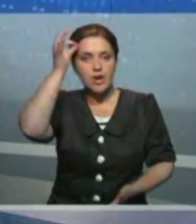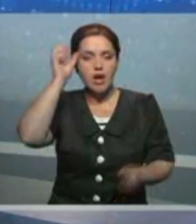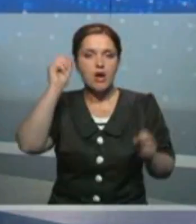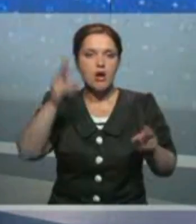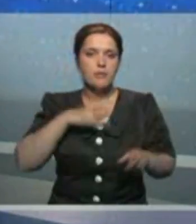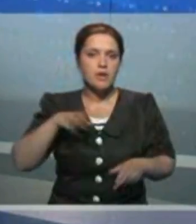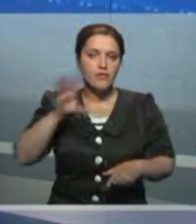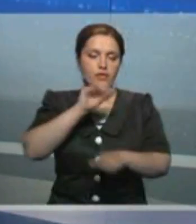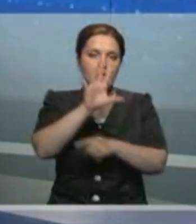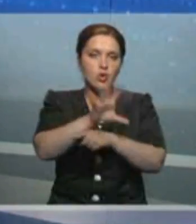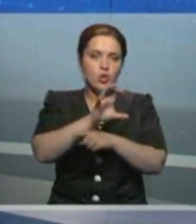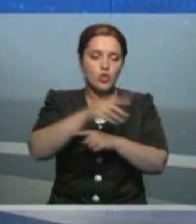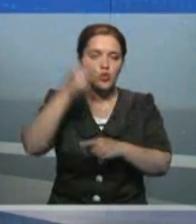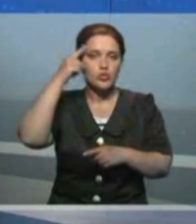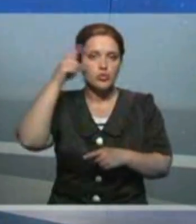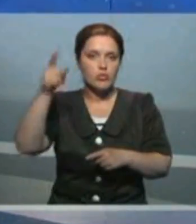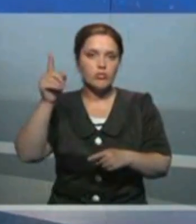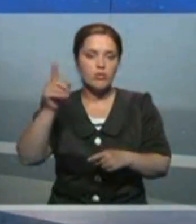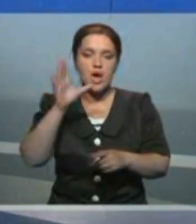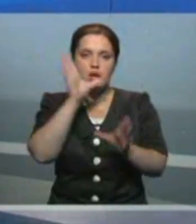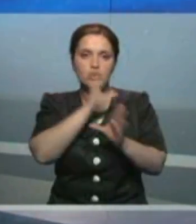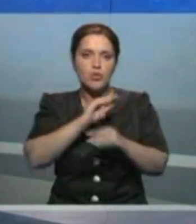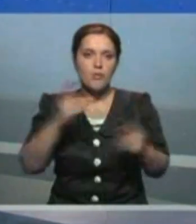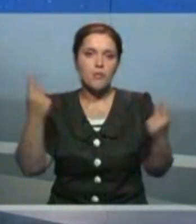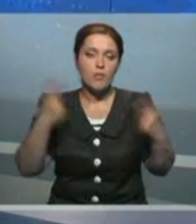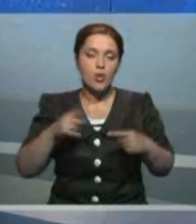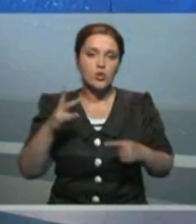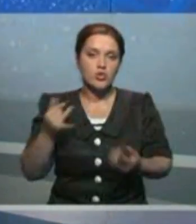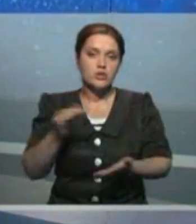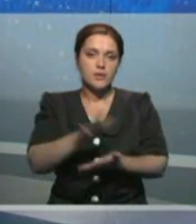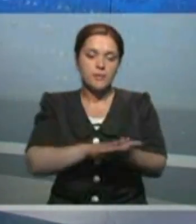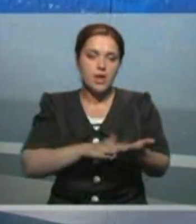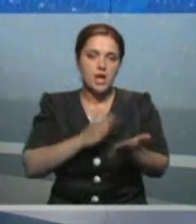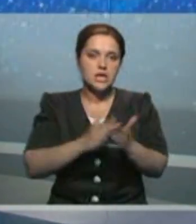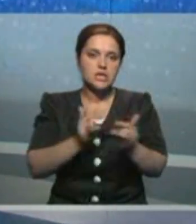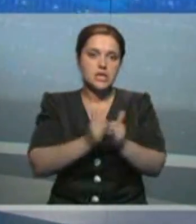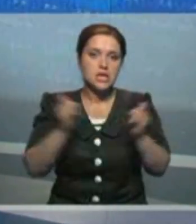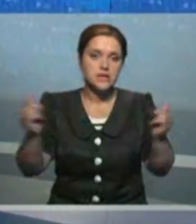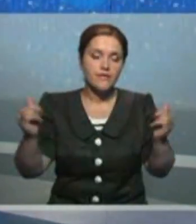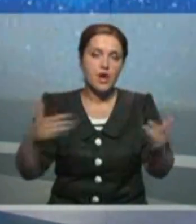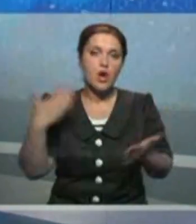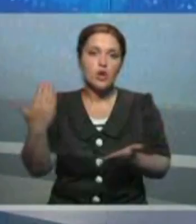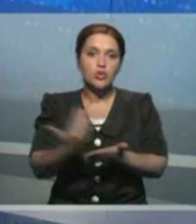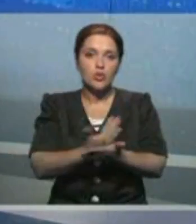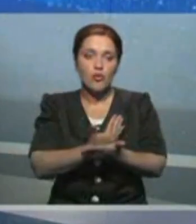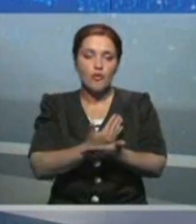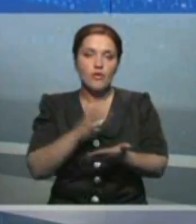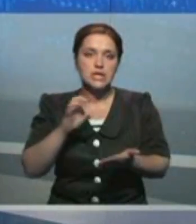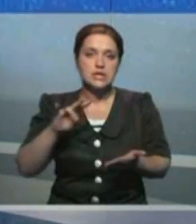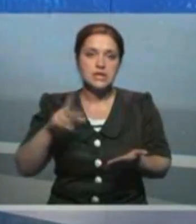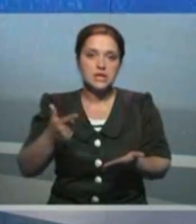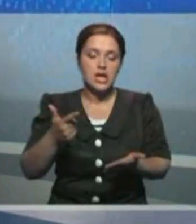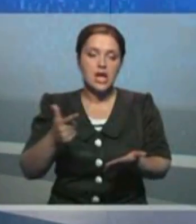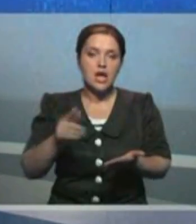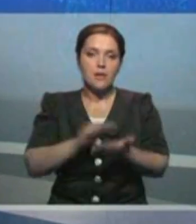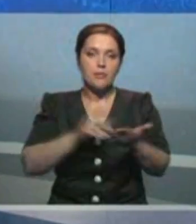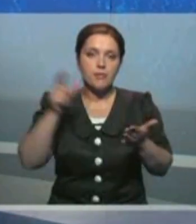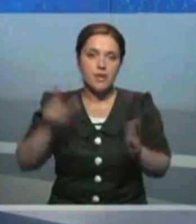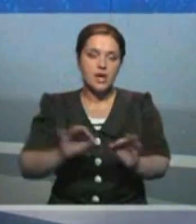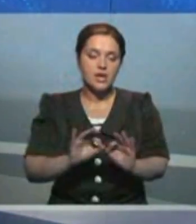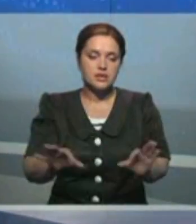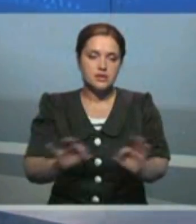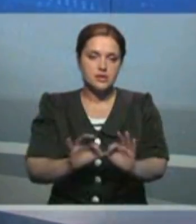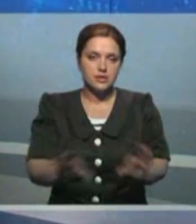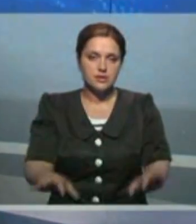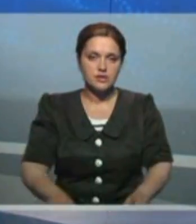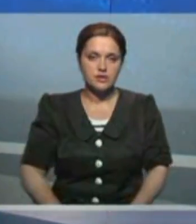содружество и как предрекали распад. Но оно продолжает развиваться. О новых горизонтах СНГ в материале моей коллеги Гульнары